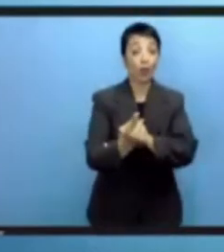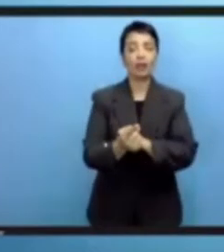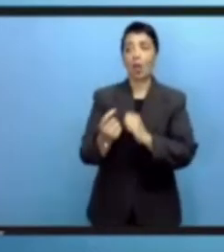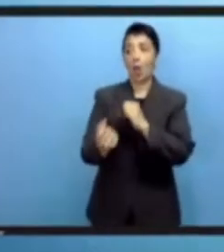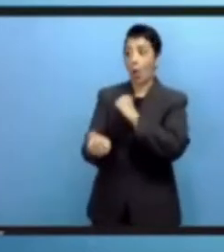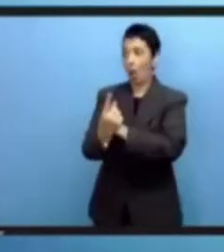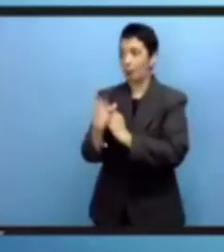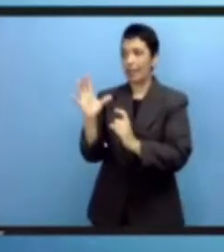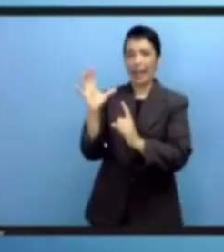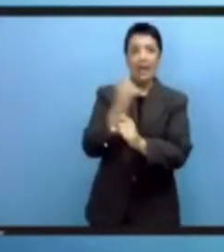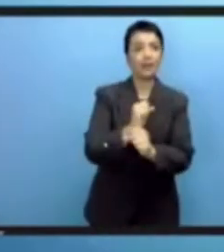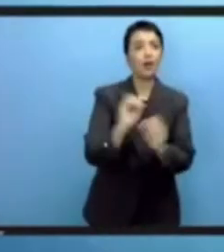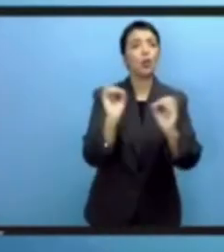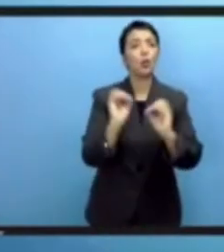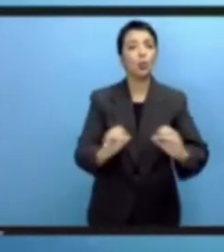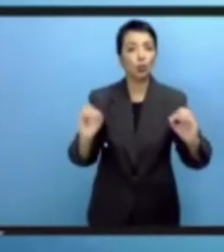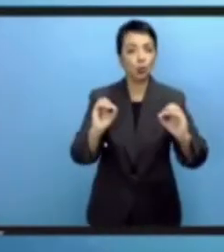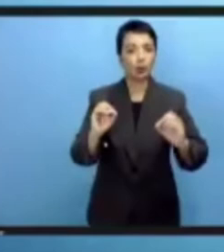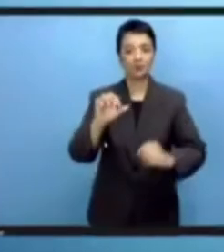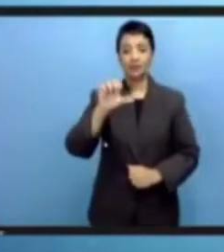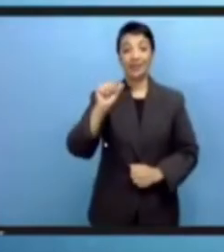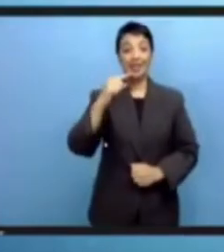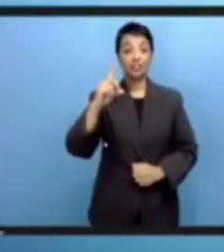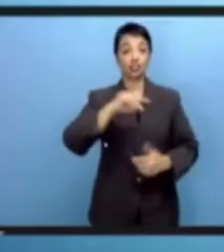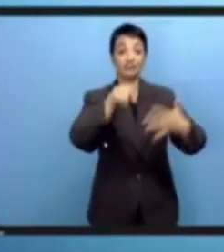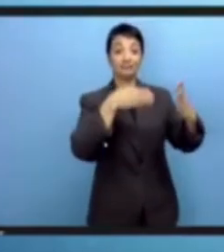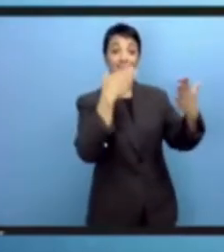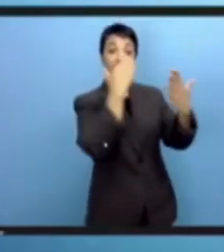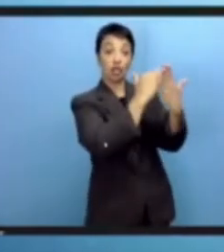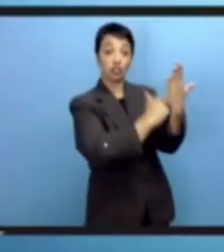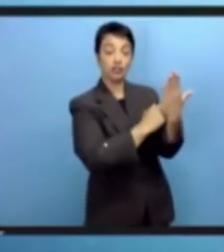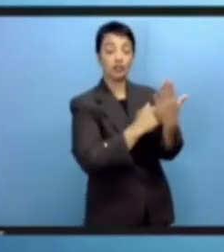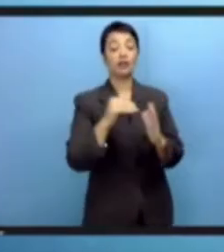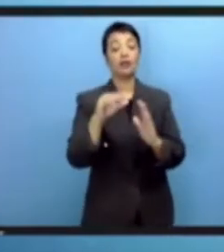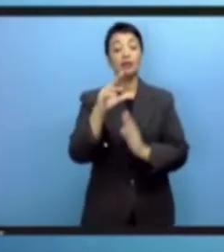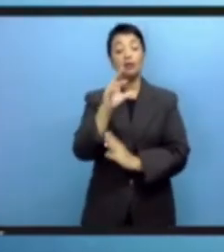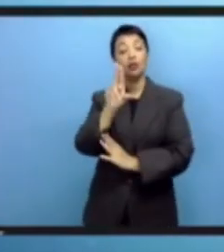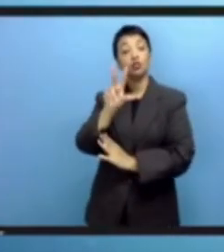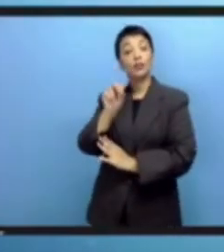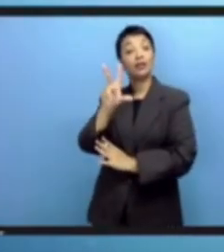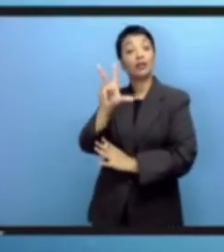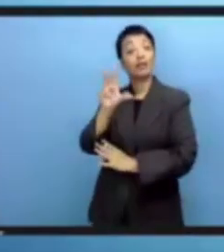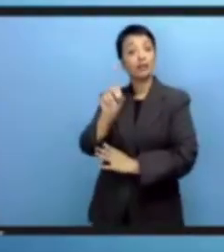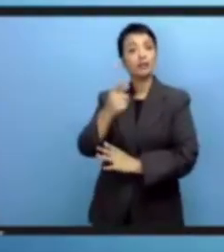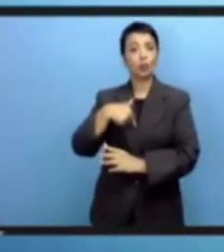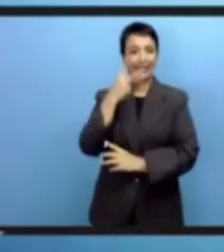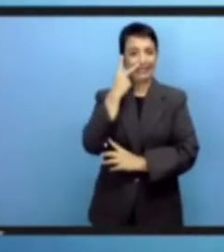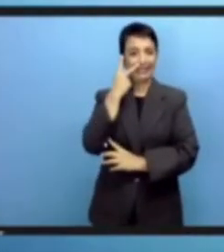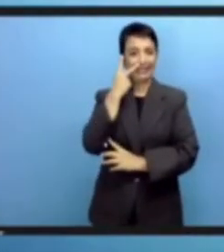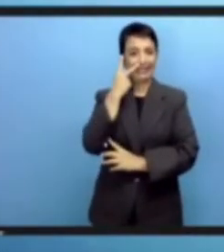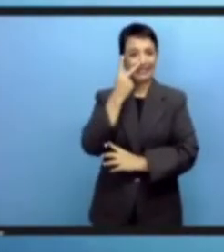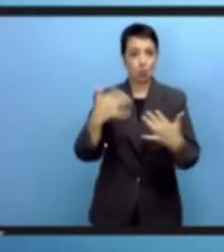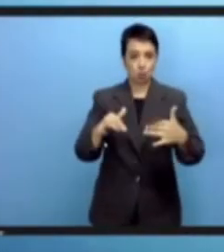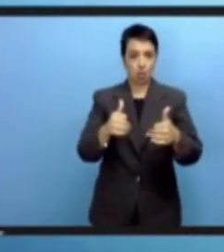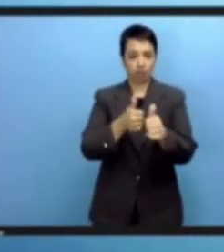من اليونسكو ولكن هناك أيضا قضية الفرص التي تفوتنا إن